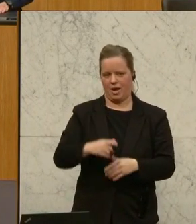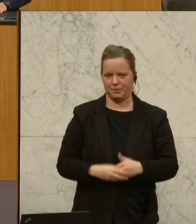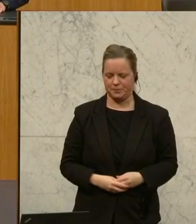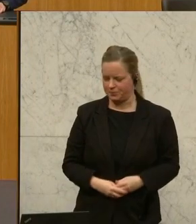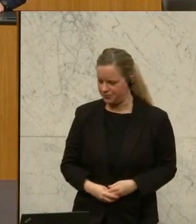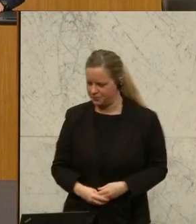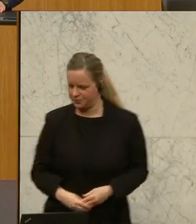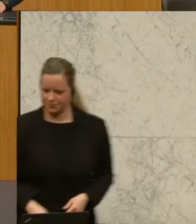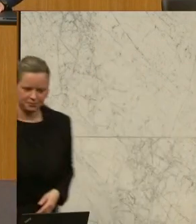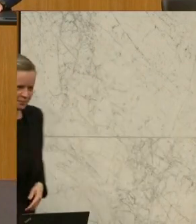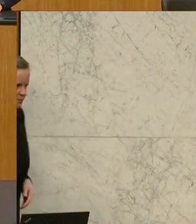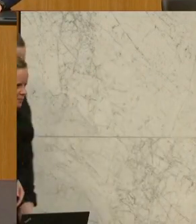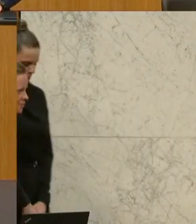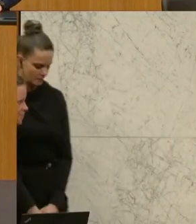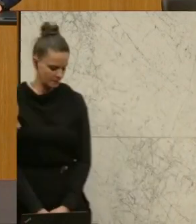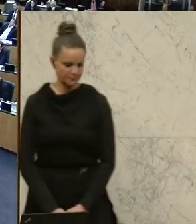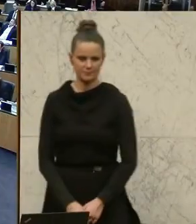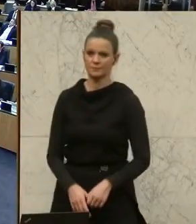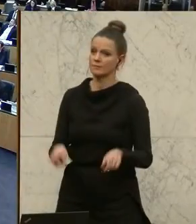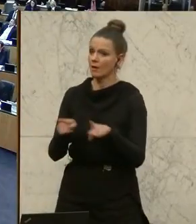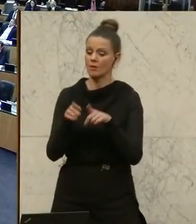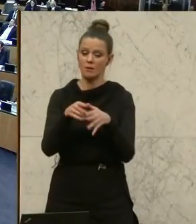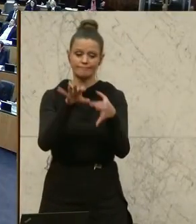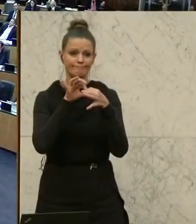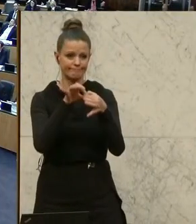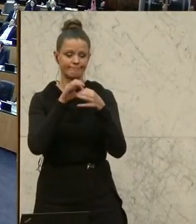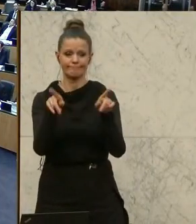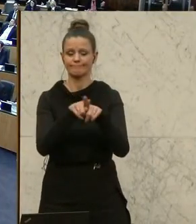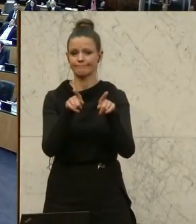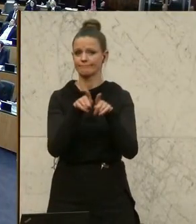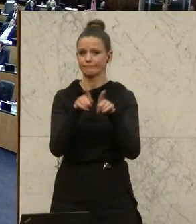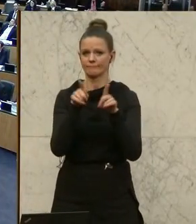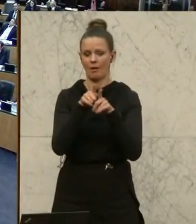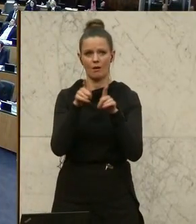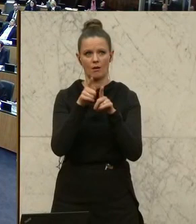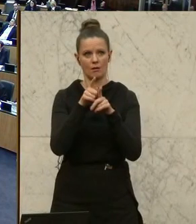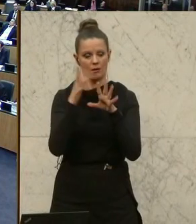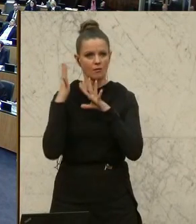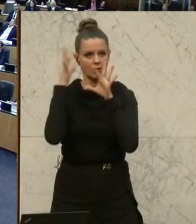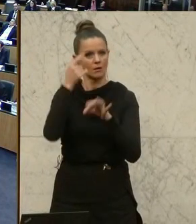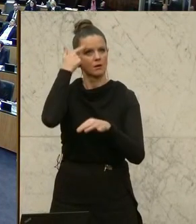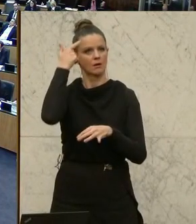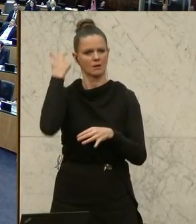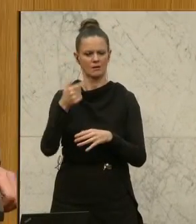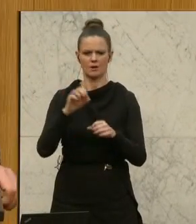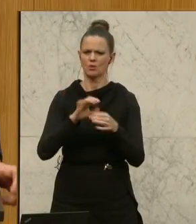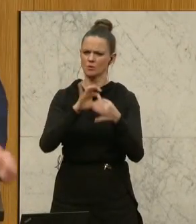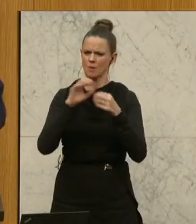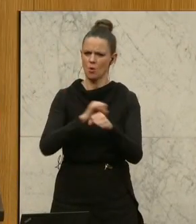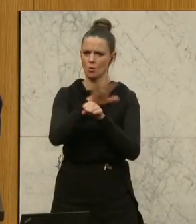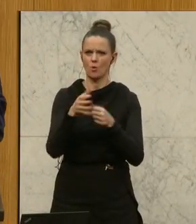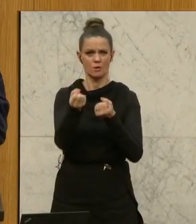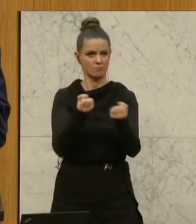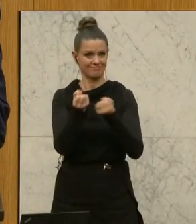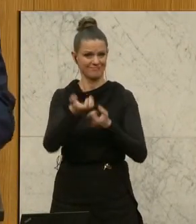habe in dem Zusammenhang auch ein Déjà-vu, was die Corona-Politik betrifft, was damals